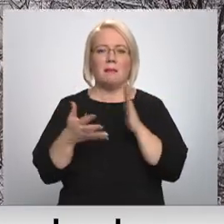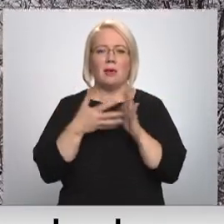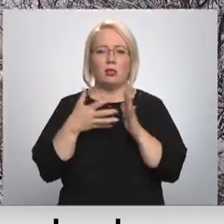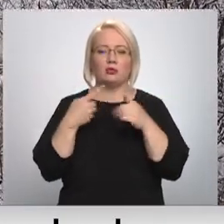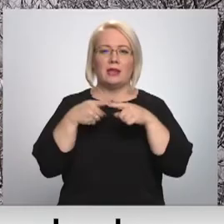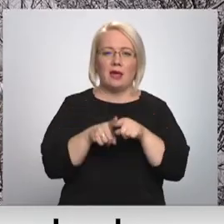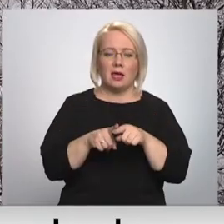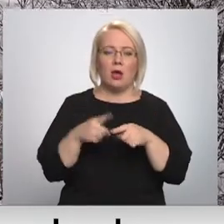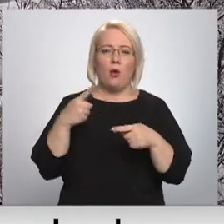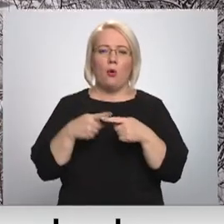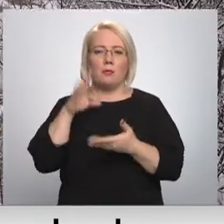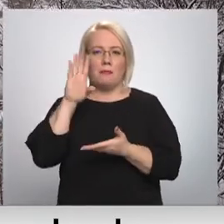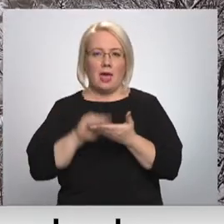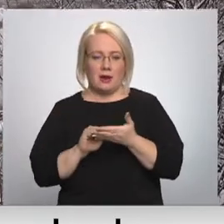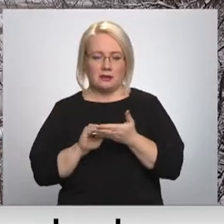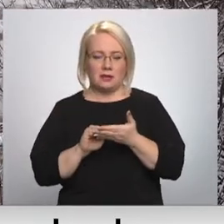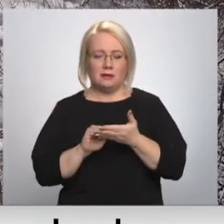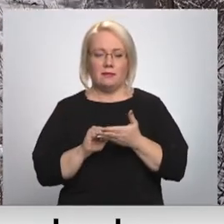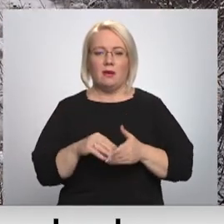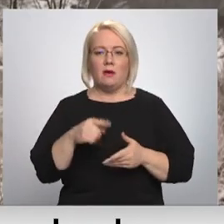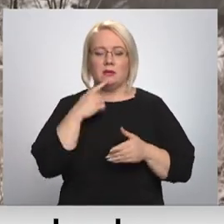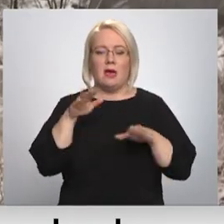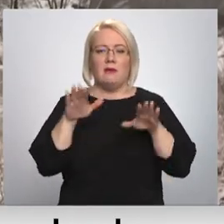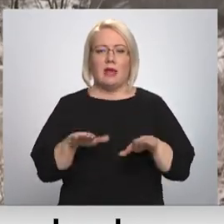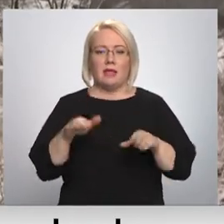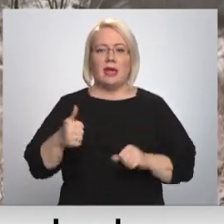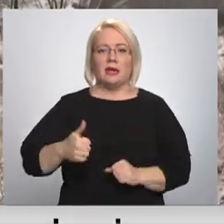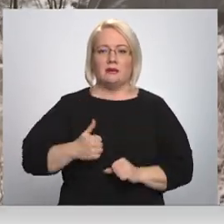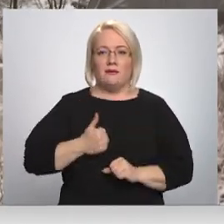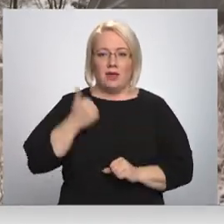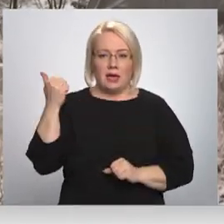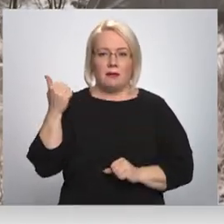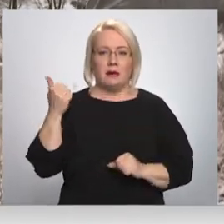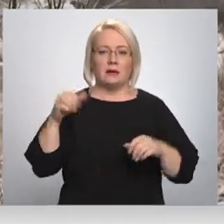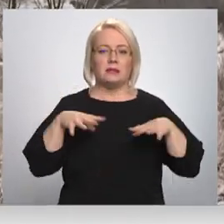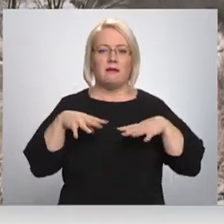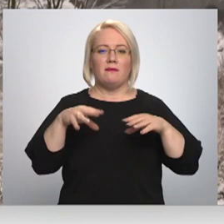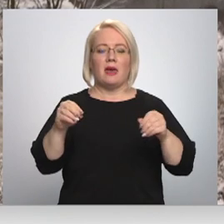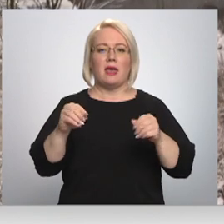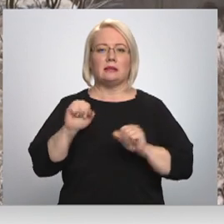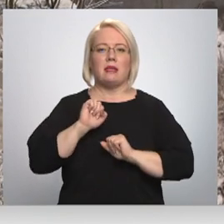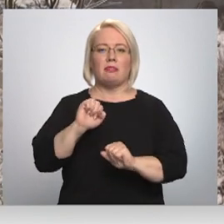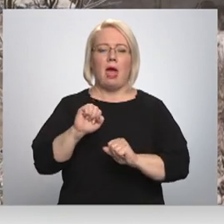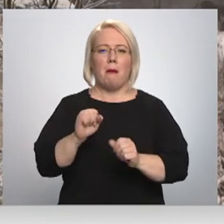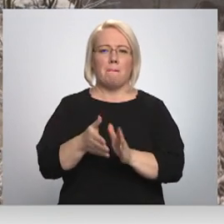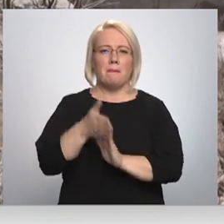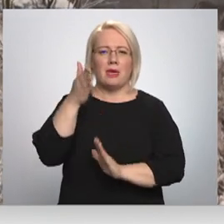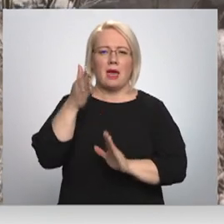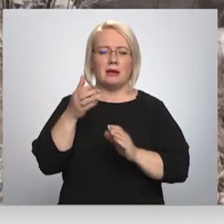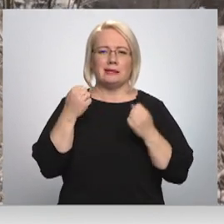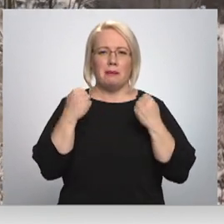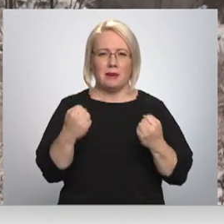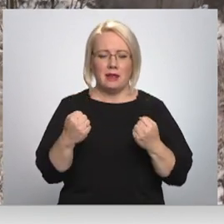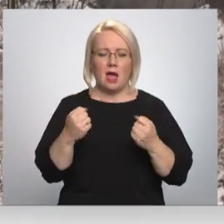gan pieredzes atzīst iesaistītiem. Vietajā komersanti vajag dambja stiprināšanu, arī taisies